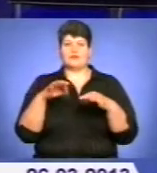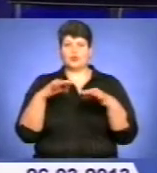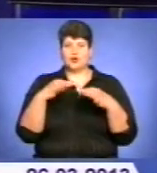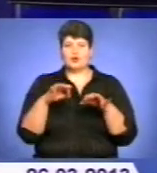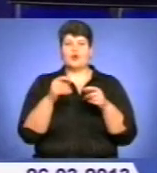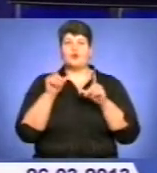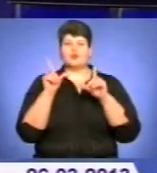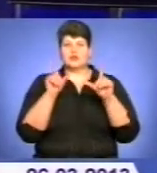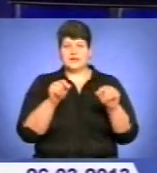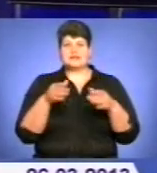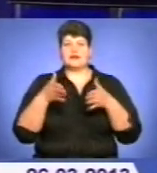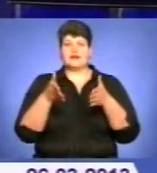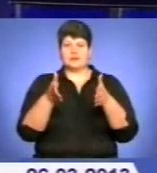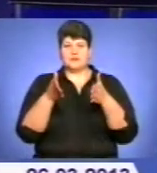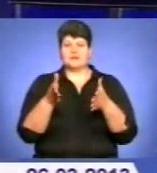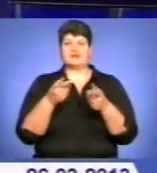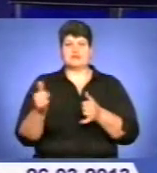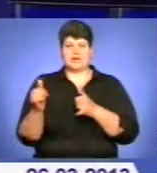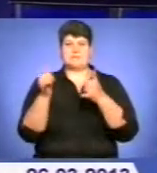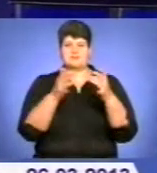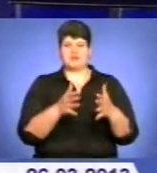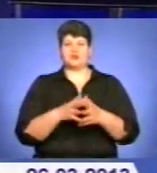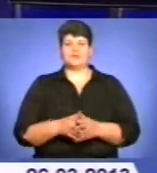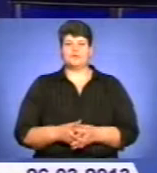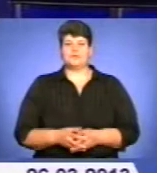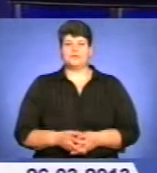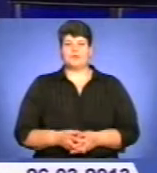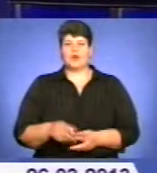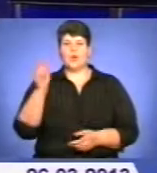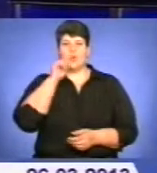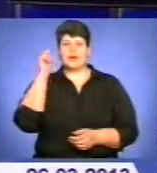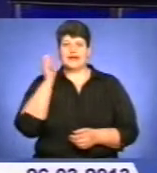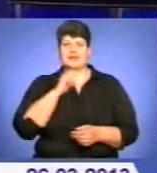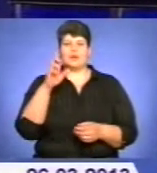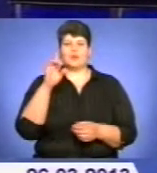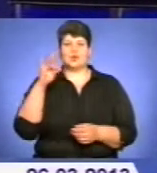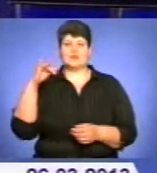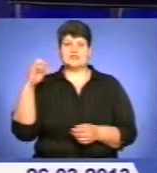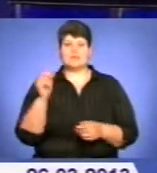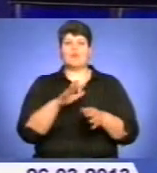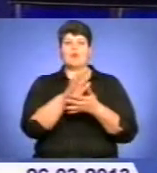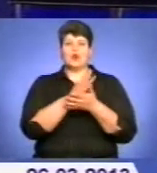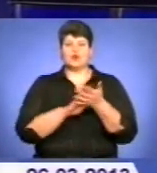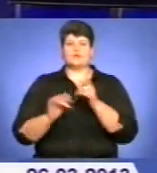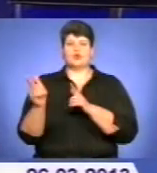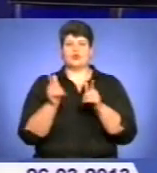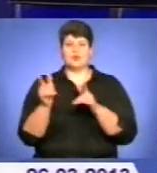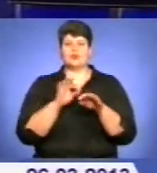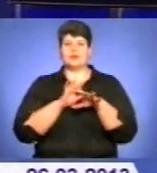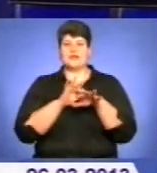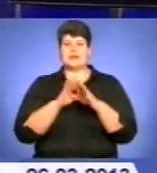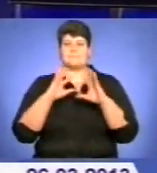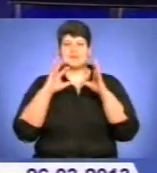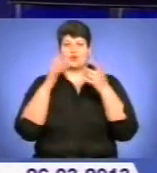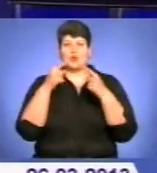забезпечено, повідомляє урядовий портал. Україна і Брюссель продовжують підготовку до проведення міжнародного